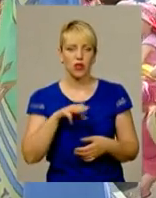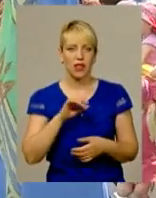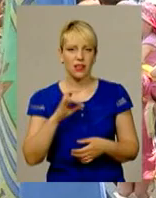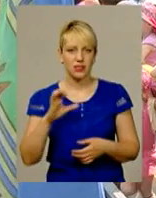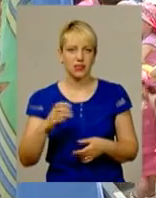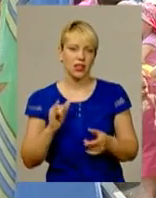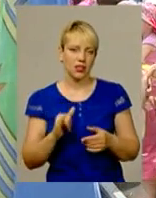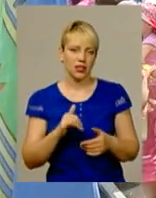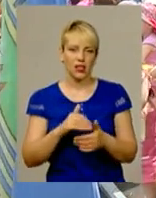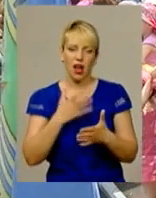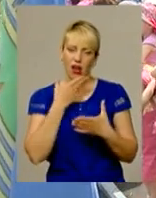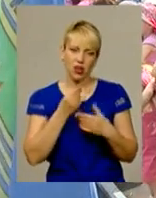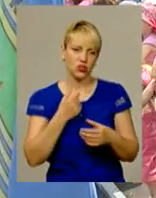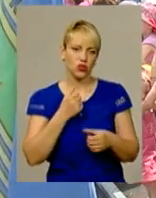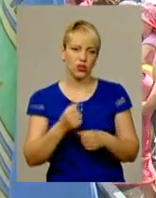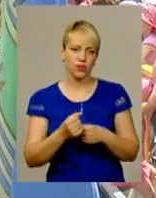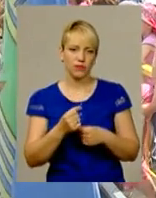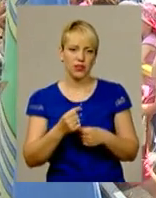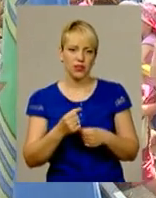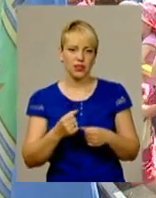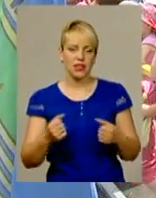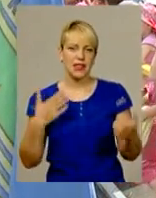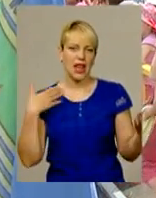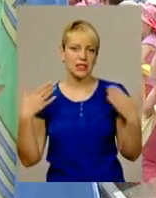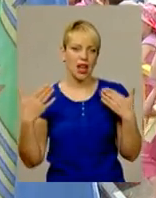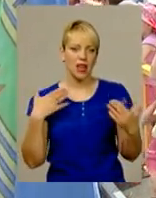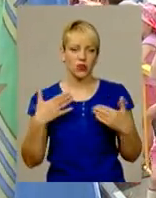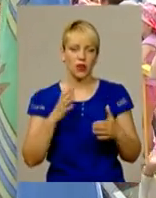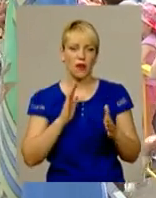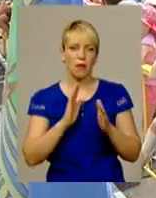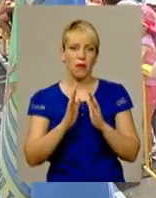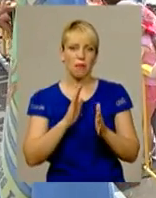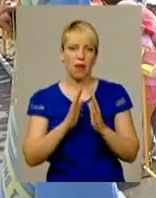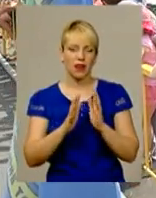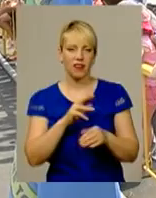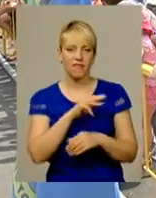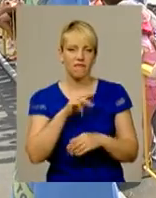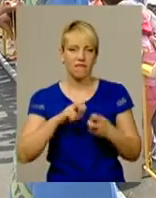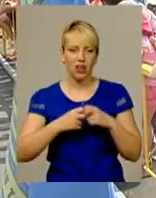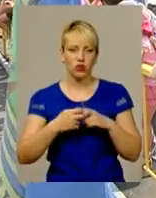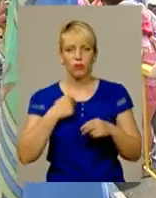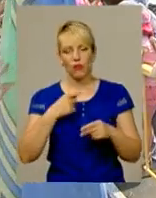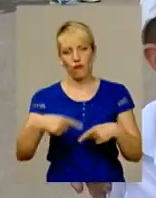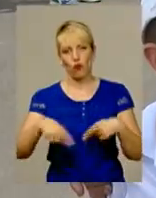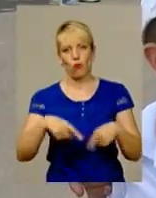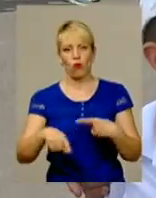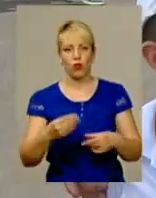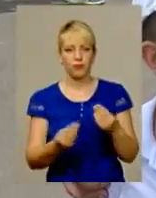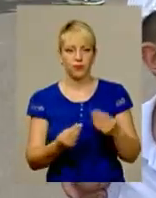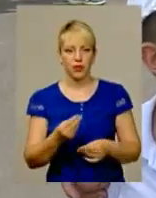кожен ранок зі мною на зарядці в парку Франко ми досконалюємо футбольну майстерність.